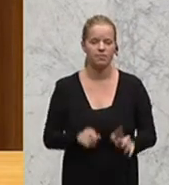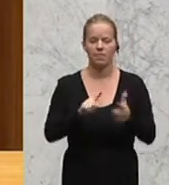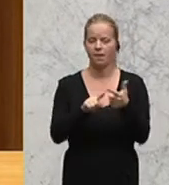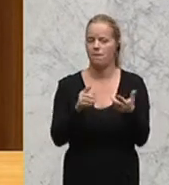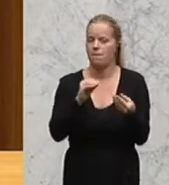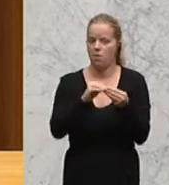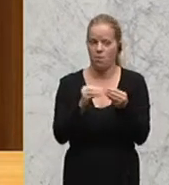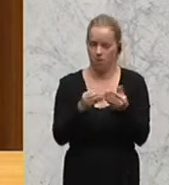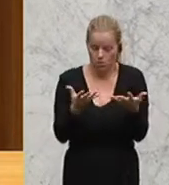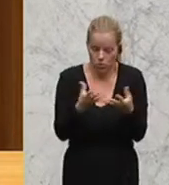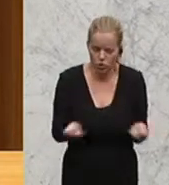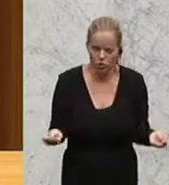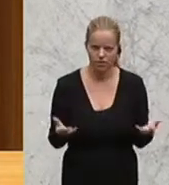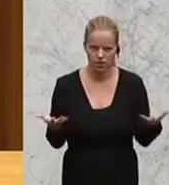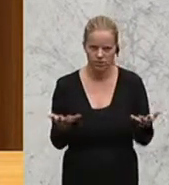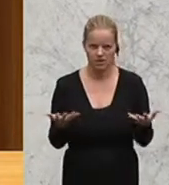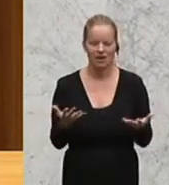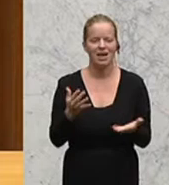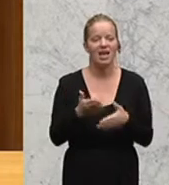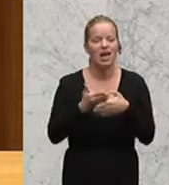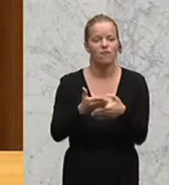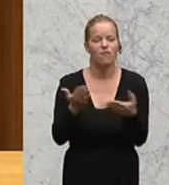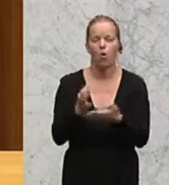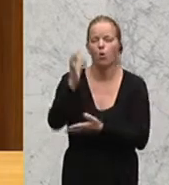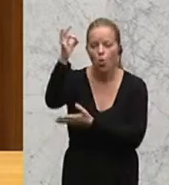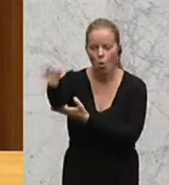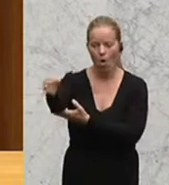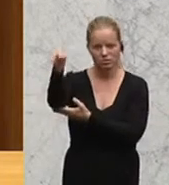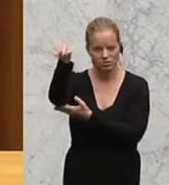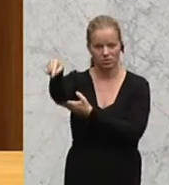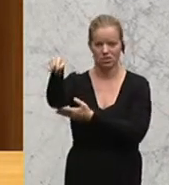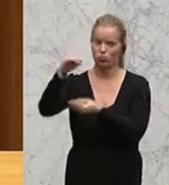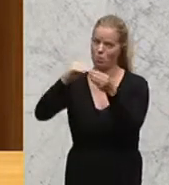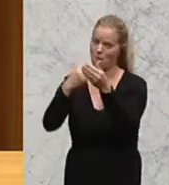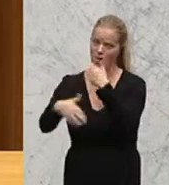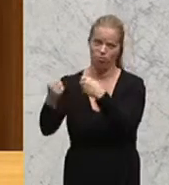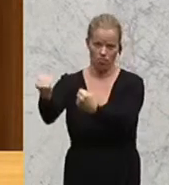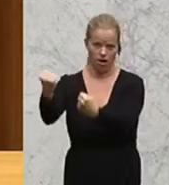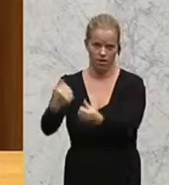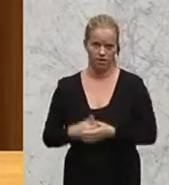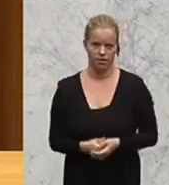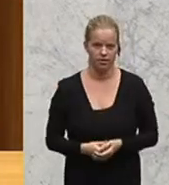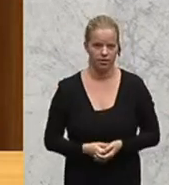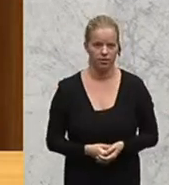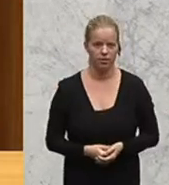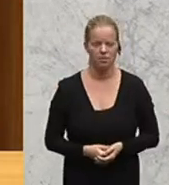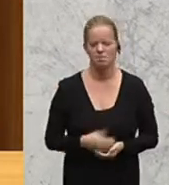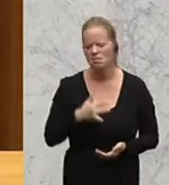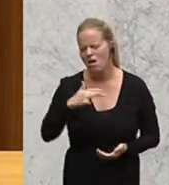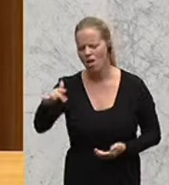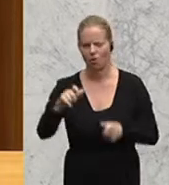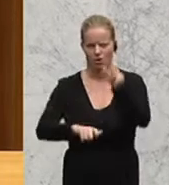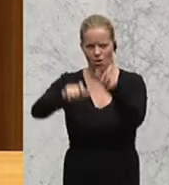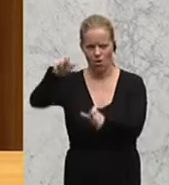das ist die Hilfe vor Ort. Und zwar dort, wo die Probleme noch viel stärker sind. Millionen von Flüchtlingen,